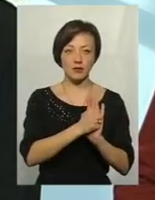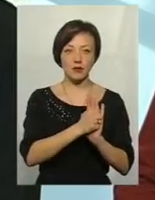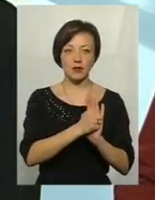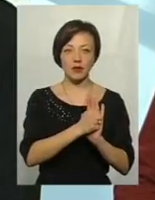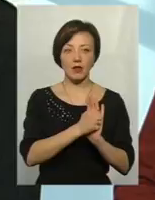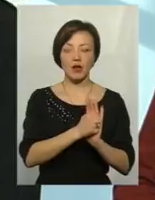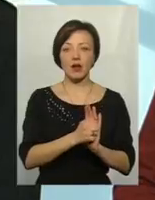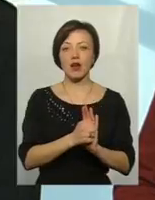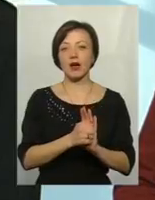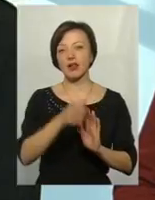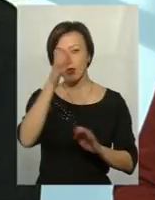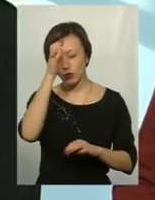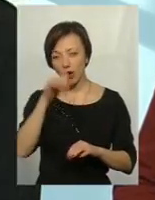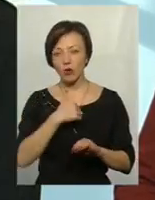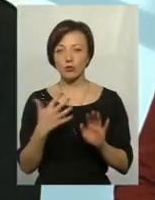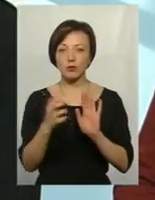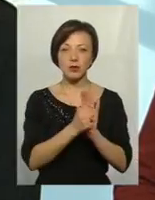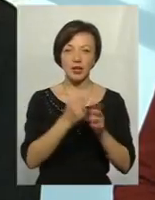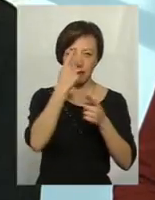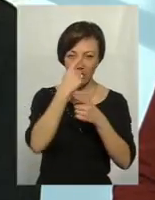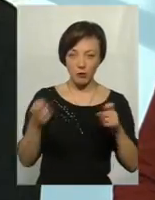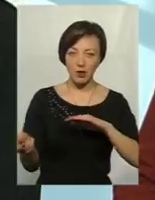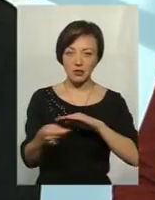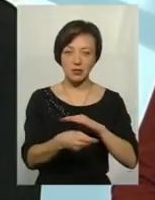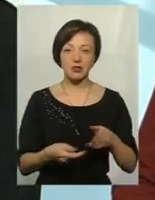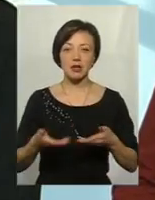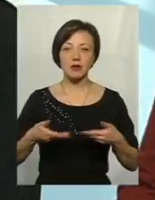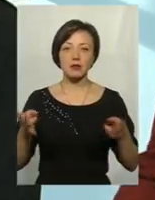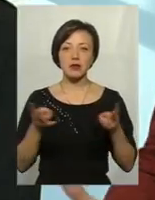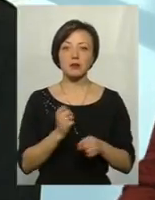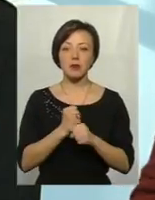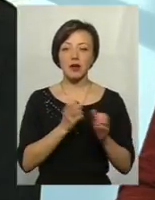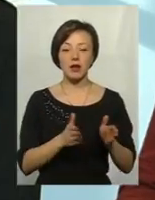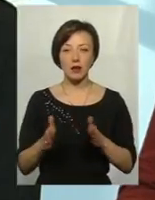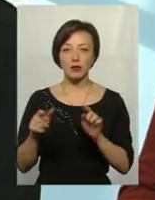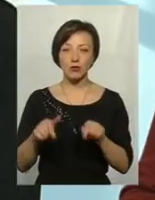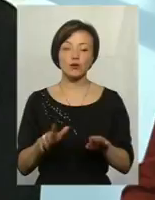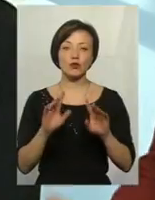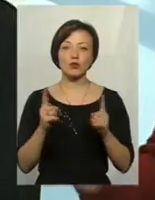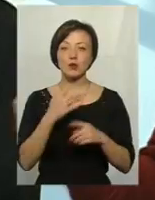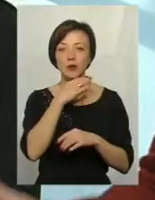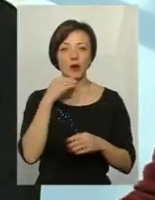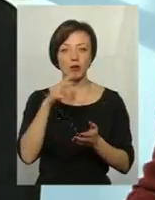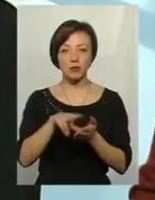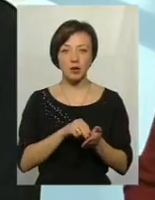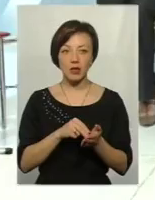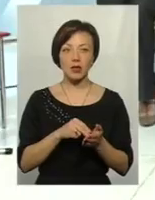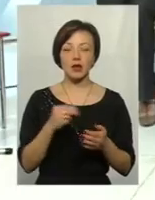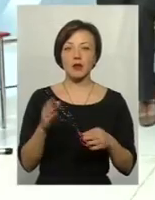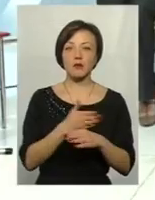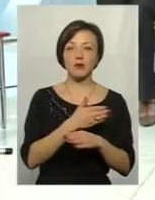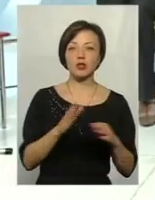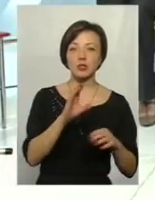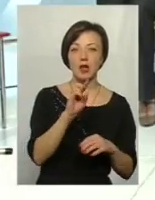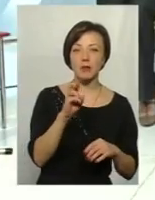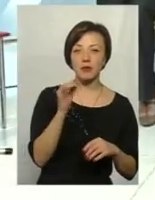інтелектуально, яку хочуть зараз окупувати інформаційно. Нам треба тут наводити лад. як тут дуже багато прикладів є між Сербією, Хорватією, між